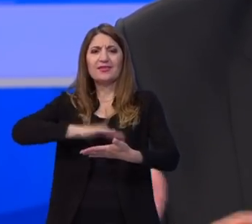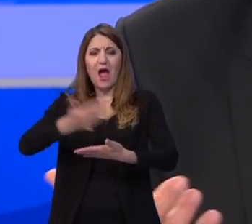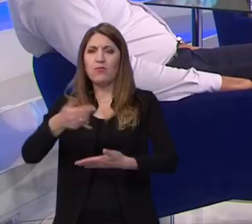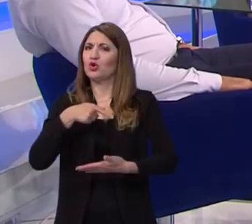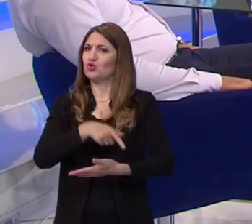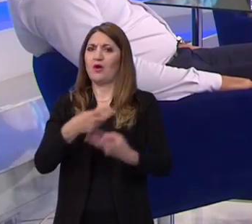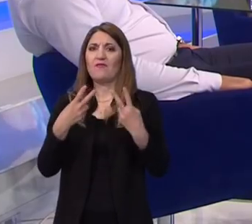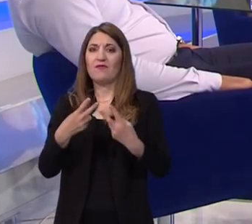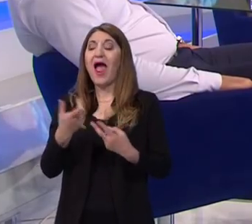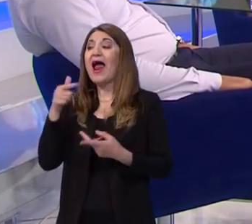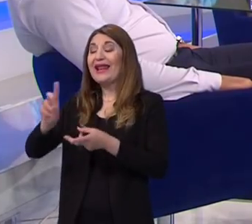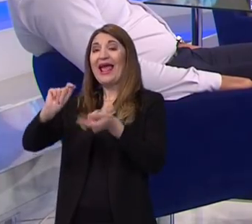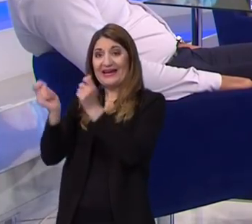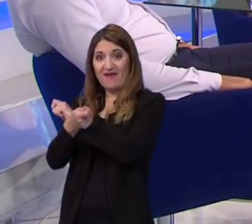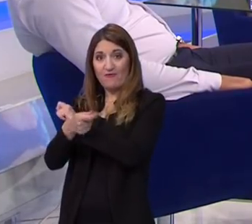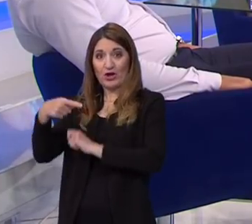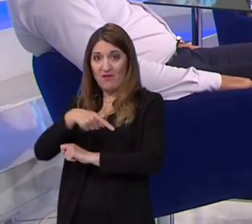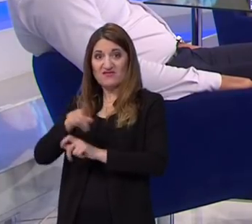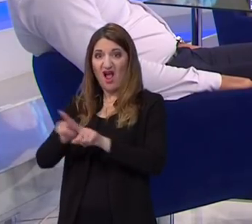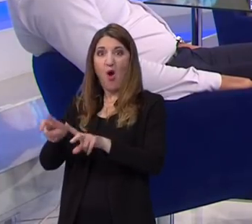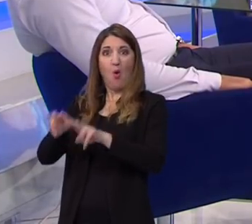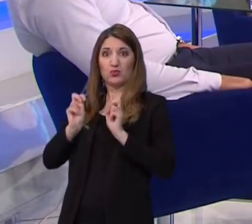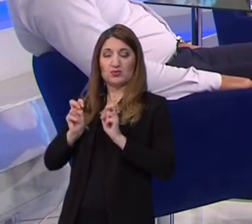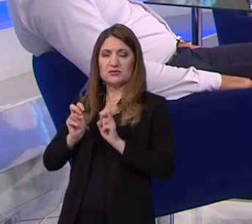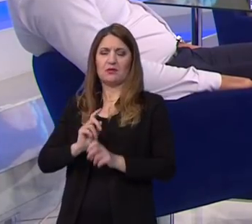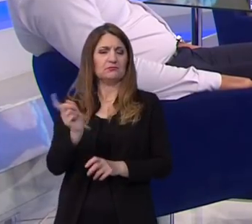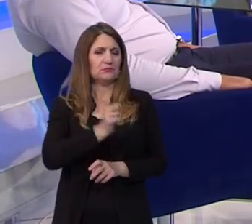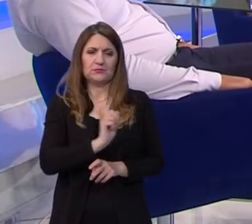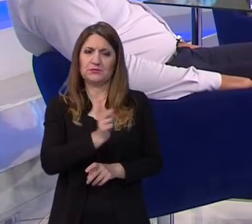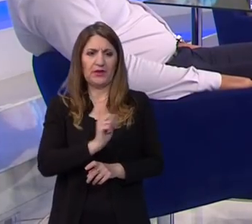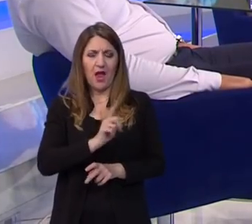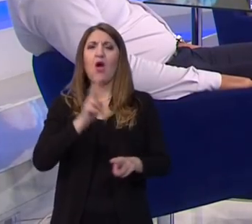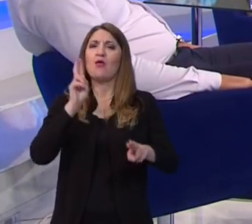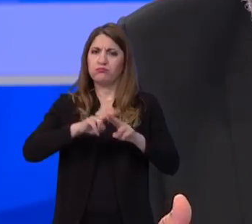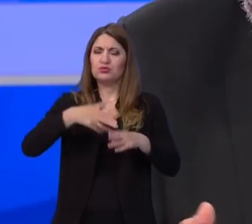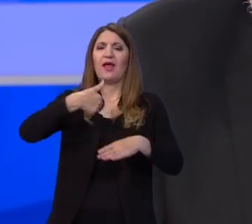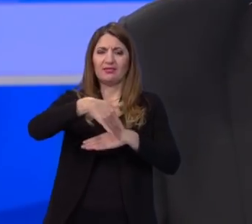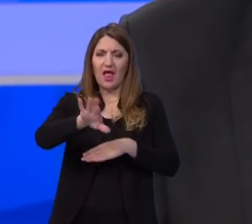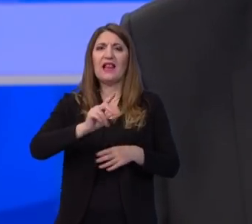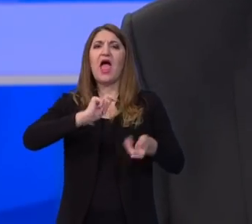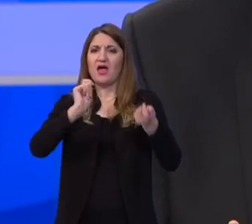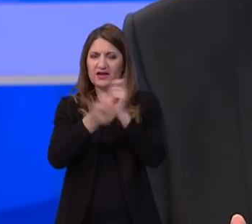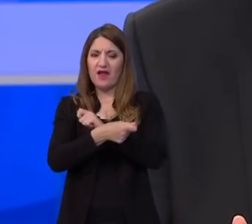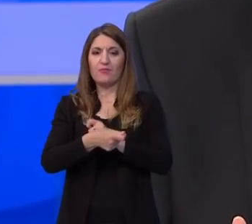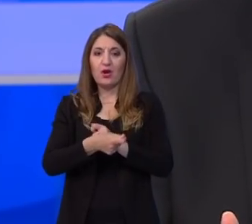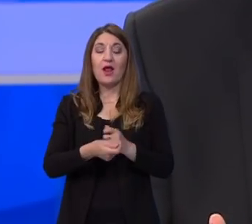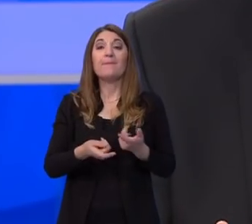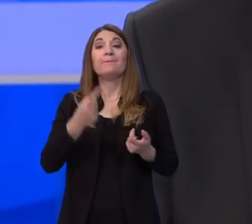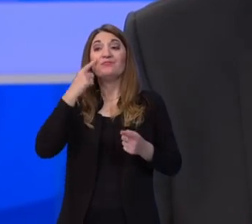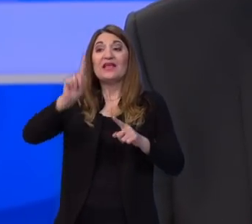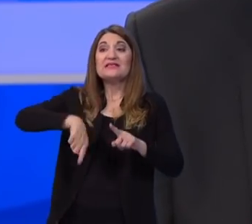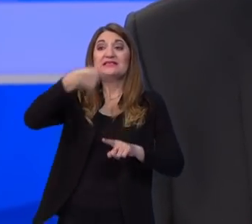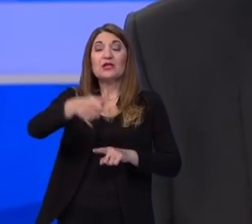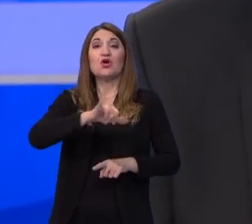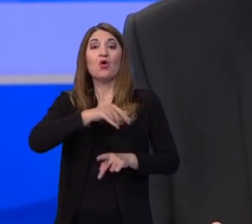li od reforme odustali? Osiguralno, ne. Od reforme nismo osigurali, ona jednostavno se ne vidi, jer su druge teme iskočile. Sljedeće godine